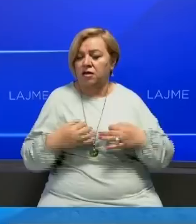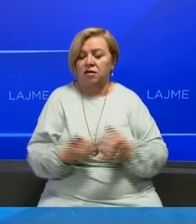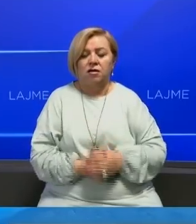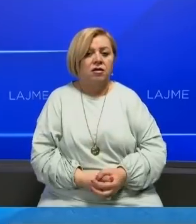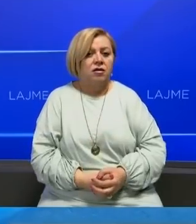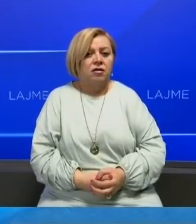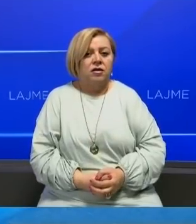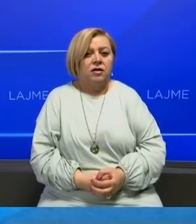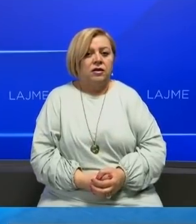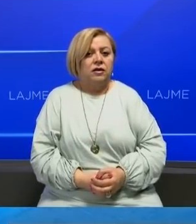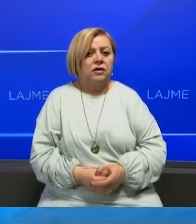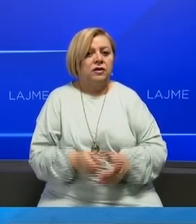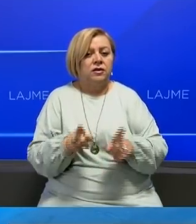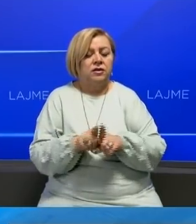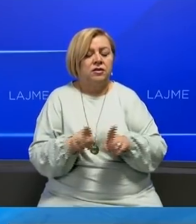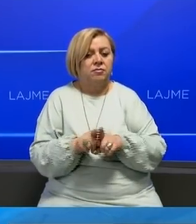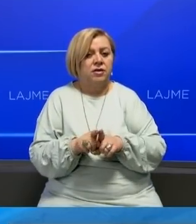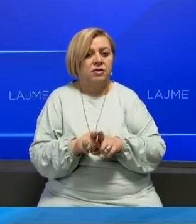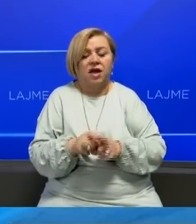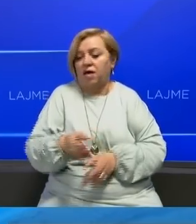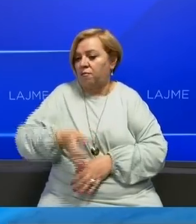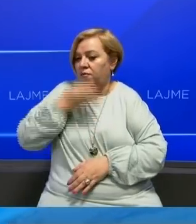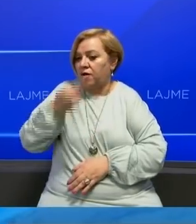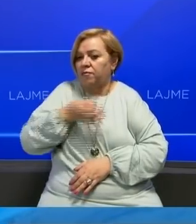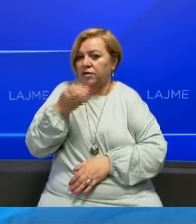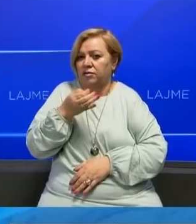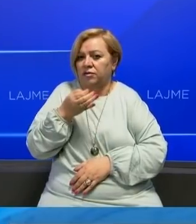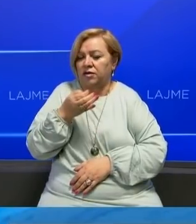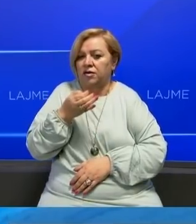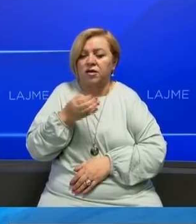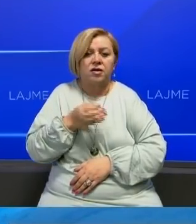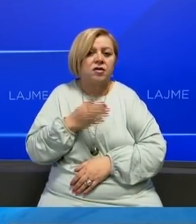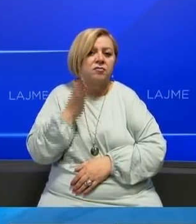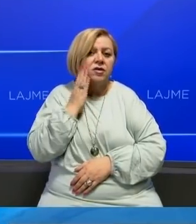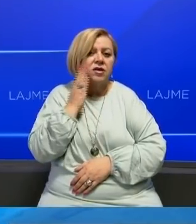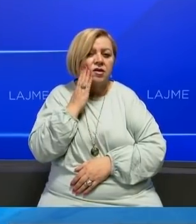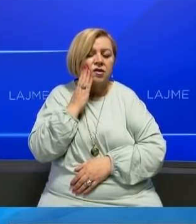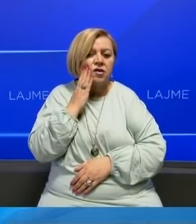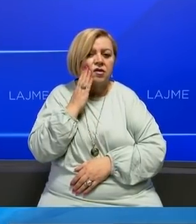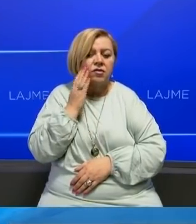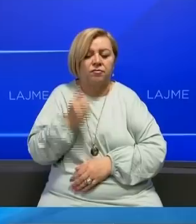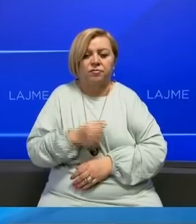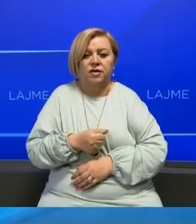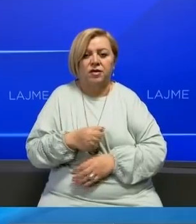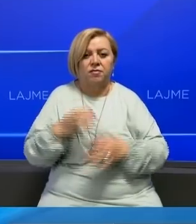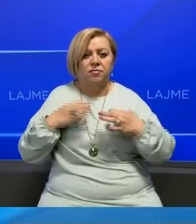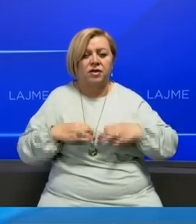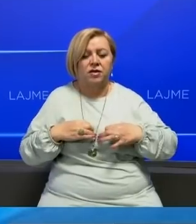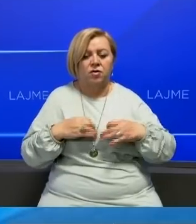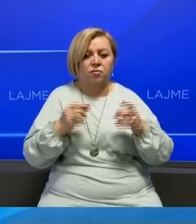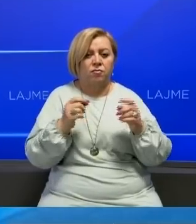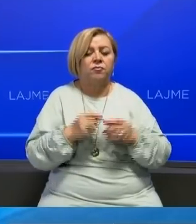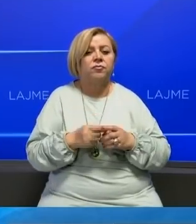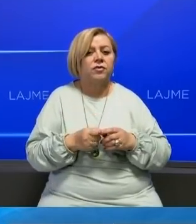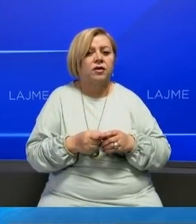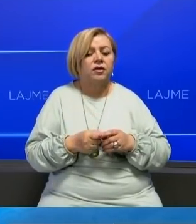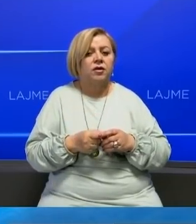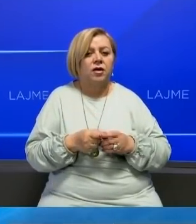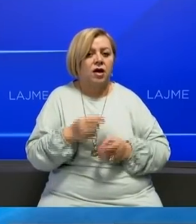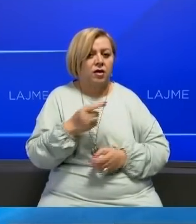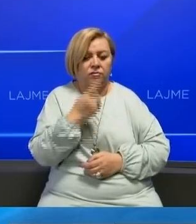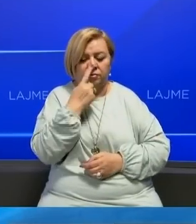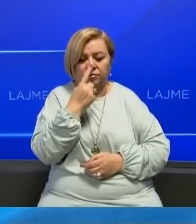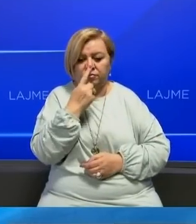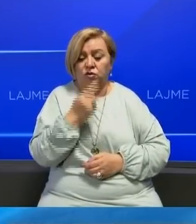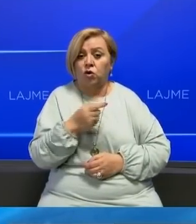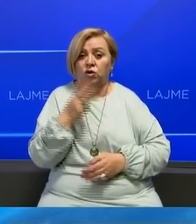që si pas i bërmatave që vinë nga medjetët amerikane, prezidenti Putin kishtë të lanë dyherë që